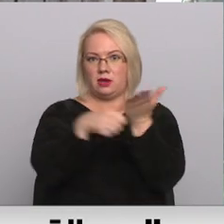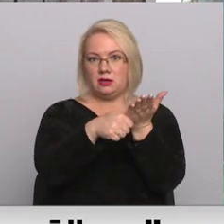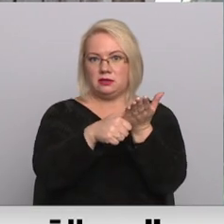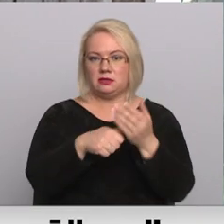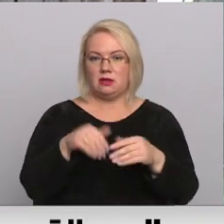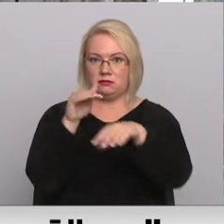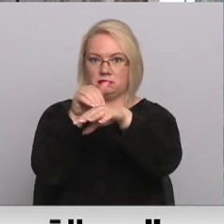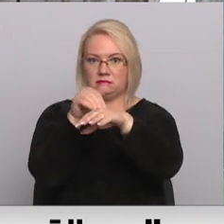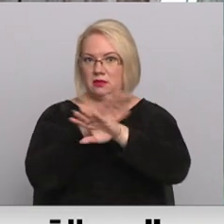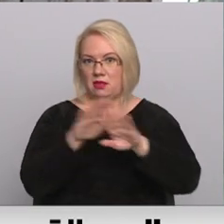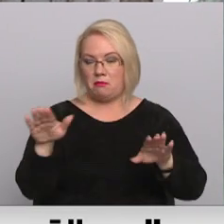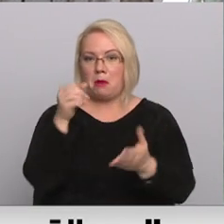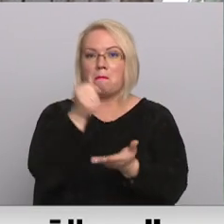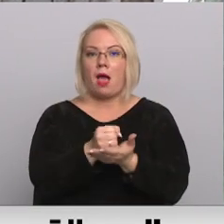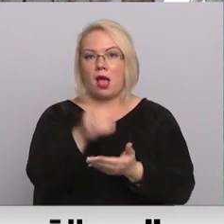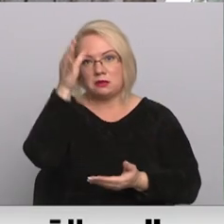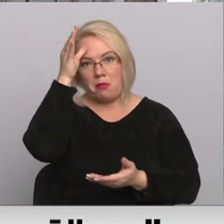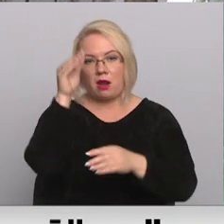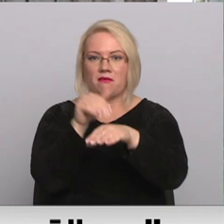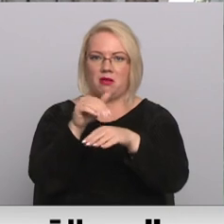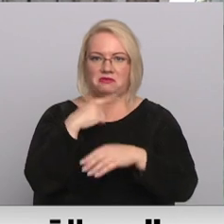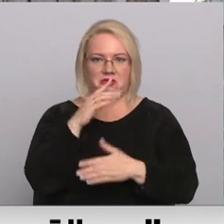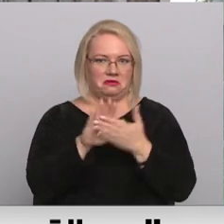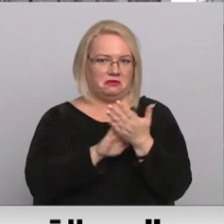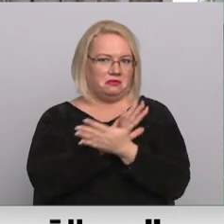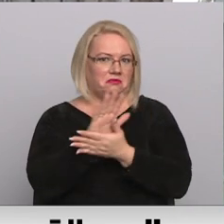Neatgādināja neviens no pagasta pārvaldes? Nē,